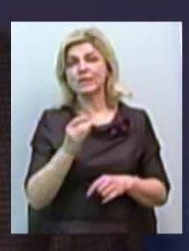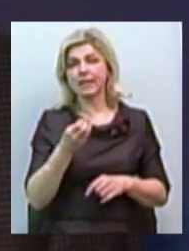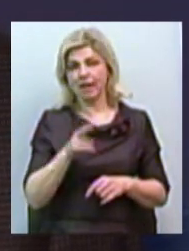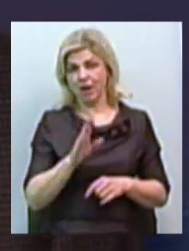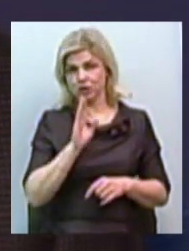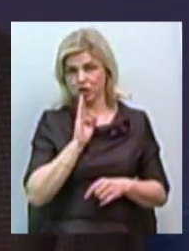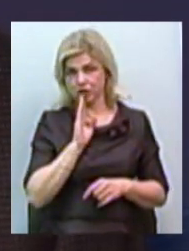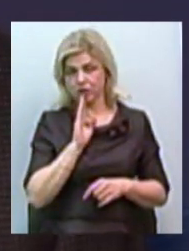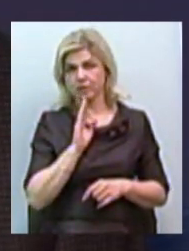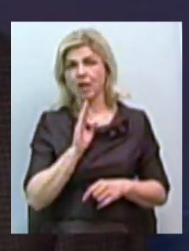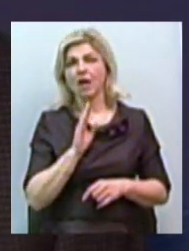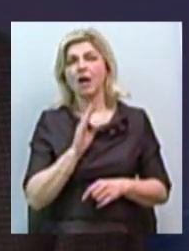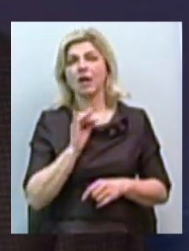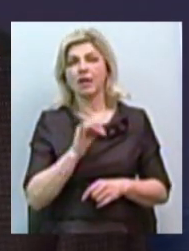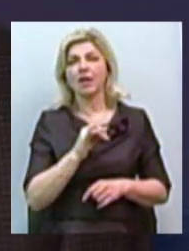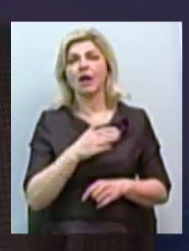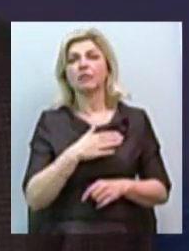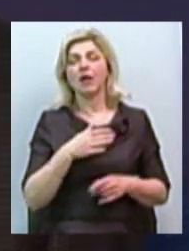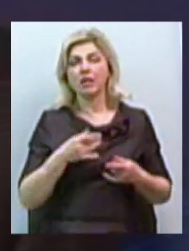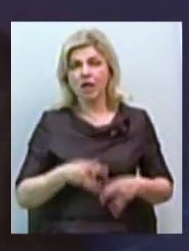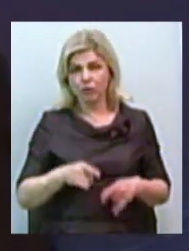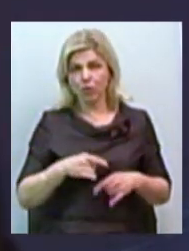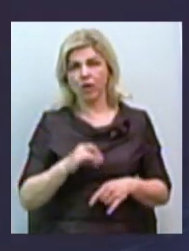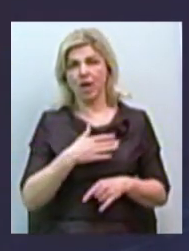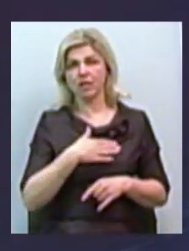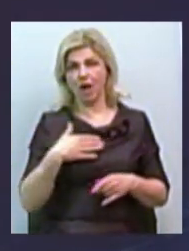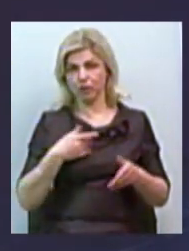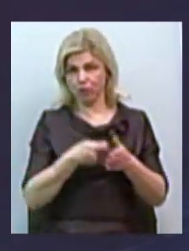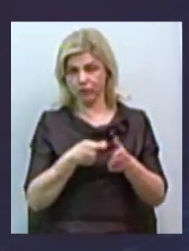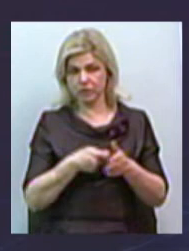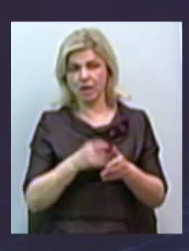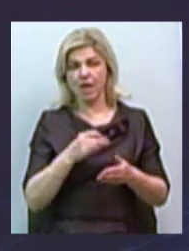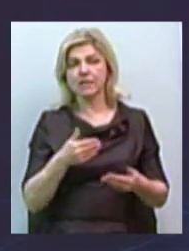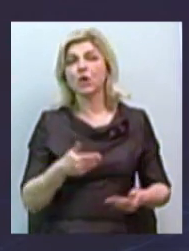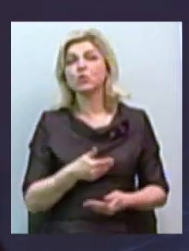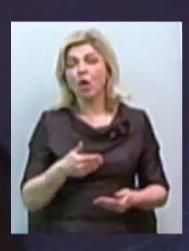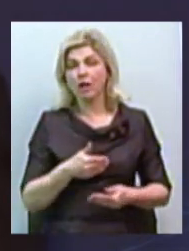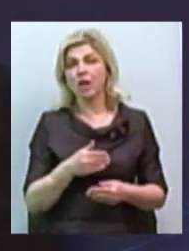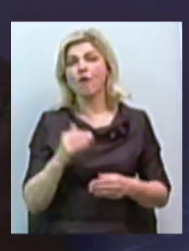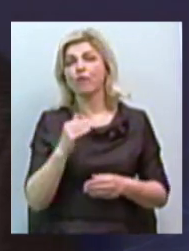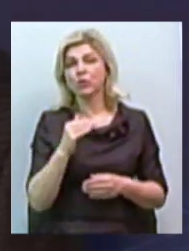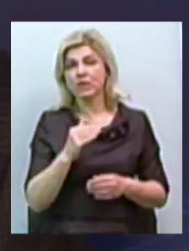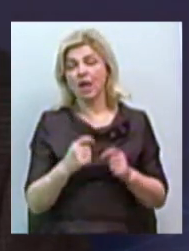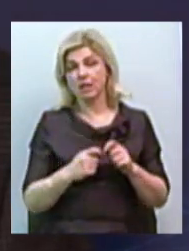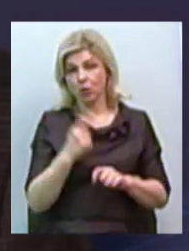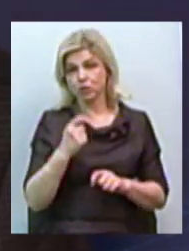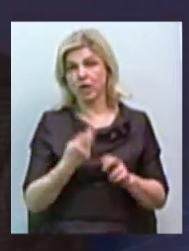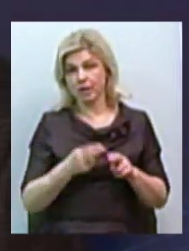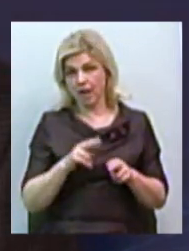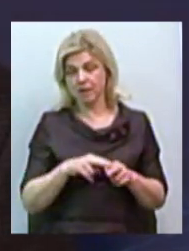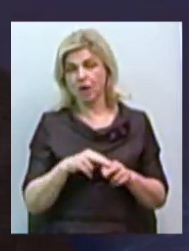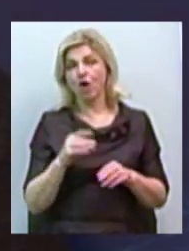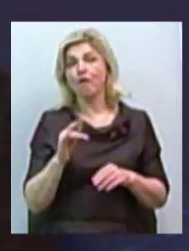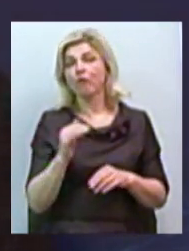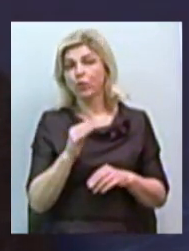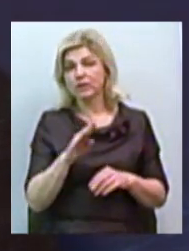лактационно-дітородна, сексуальна функція. Нарушення цих функцій веде до